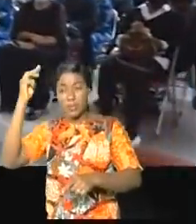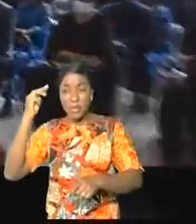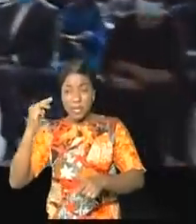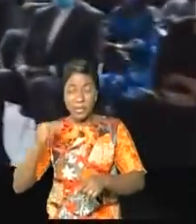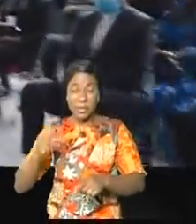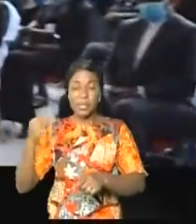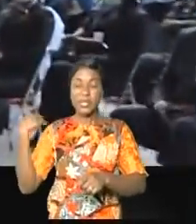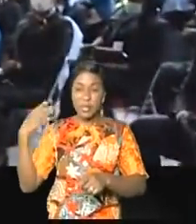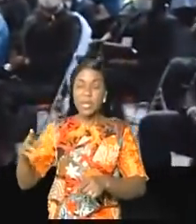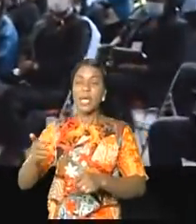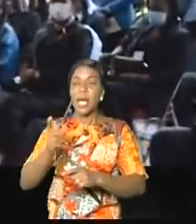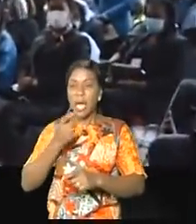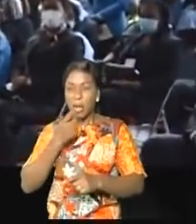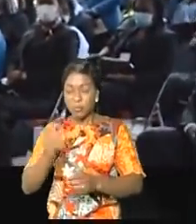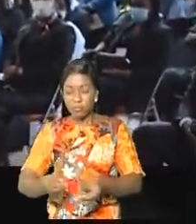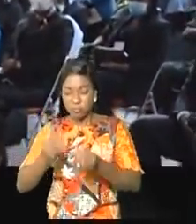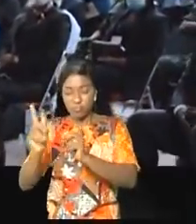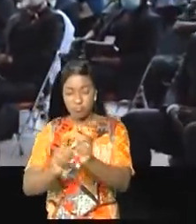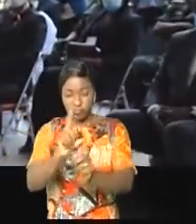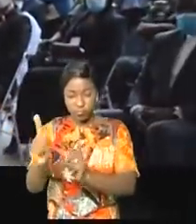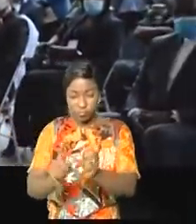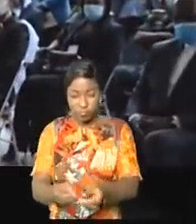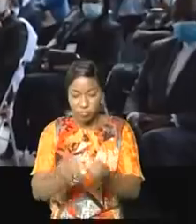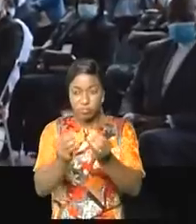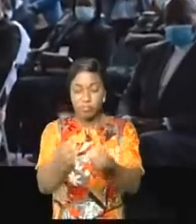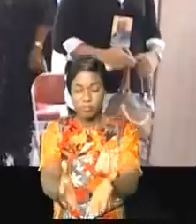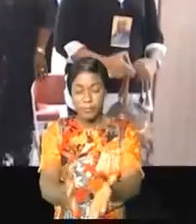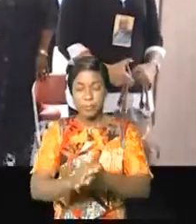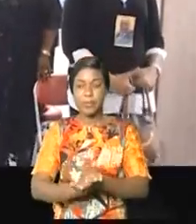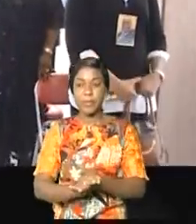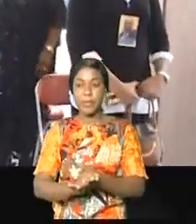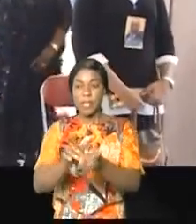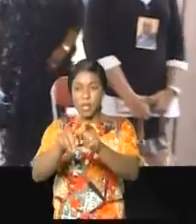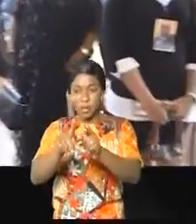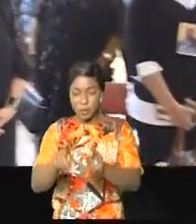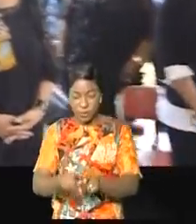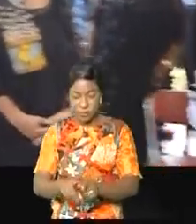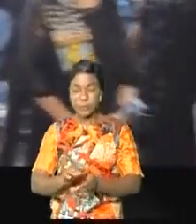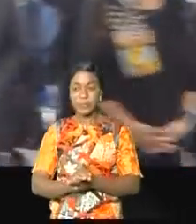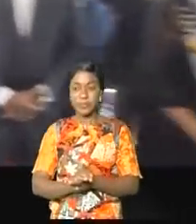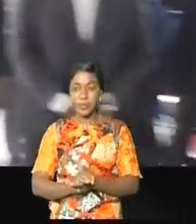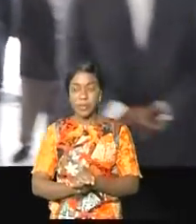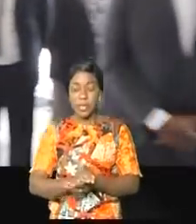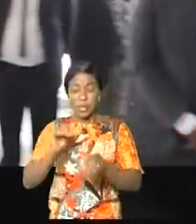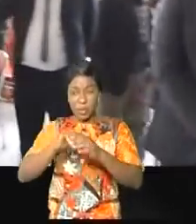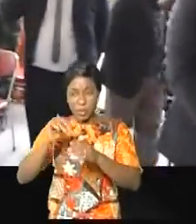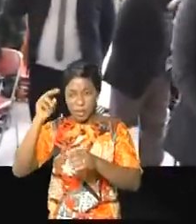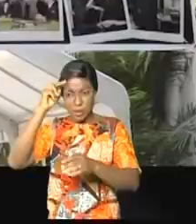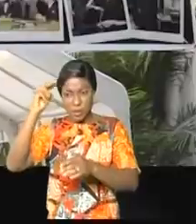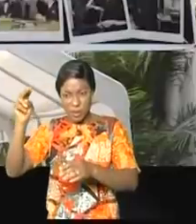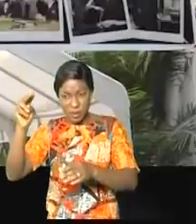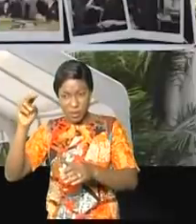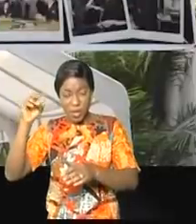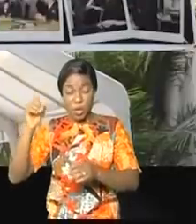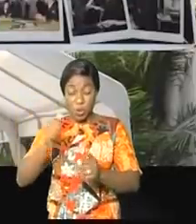diplomates congolais, déposé sa gerbe des fleurs. Détenteur d'une maîtrise en sciences politiques internationales de l'Université Laval de